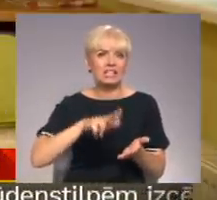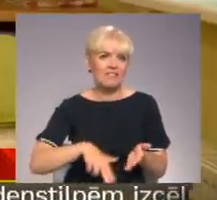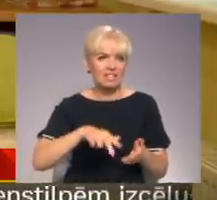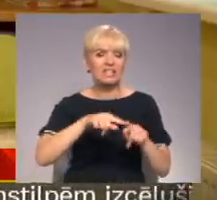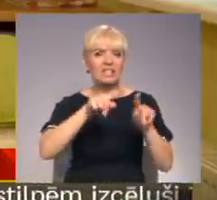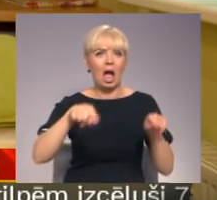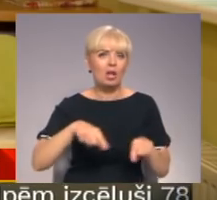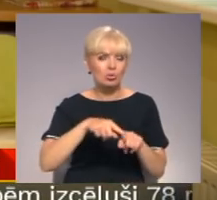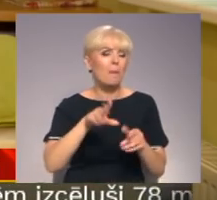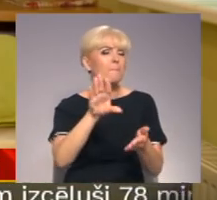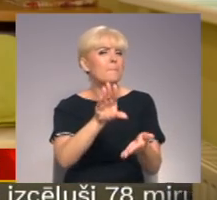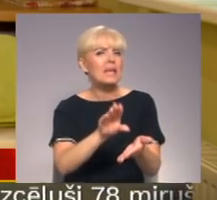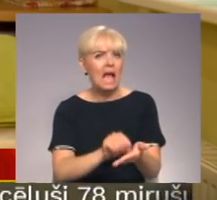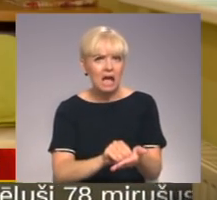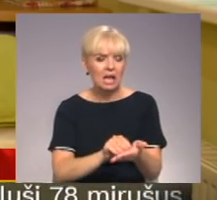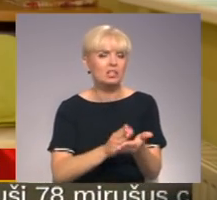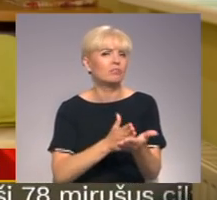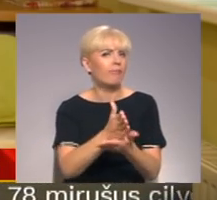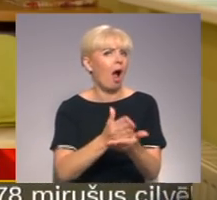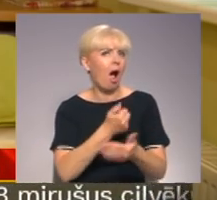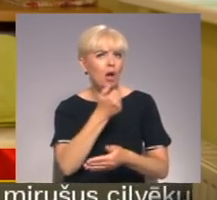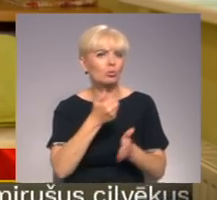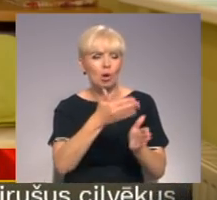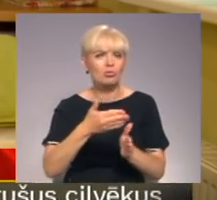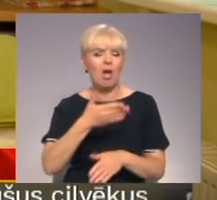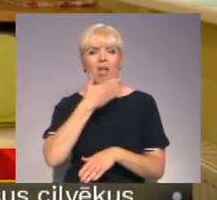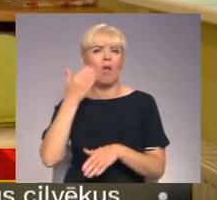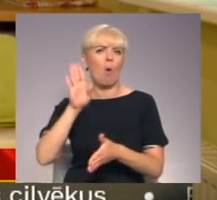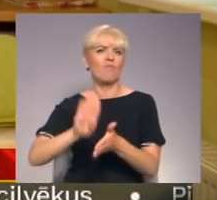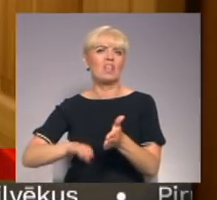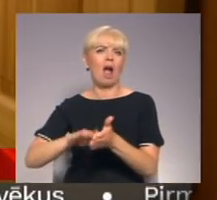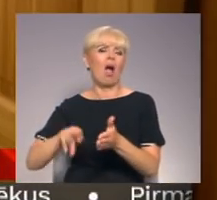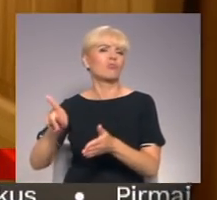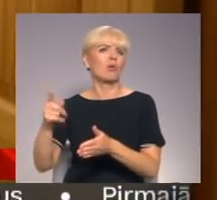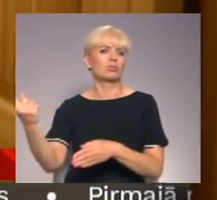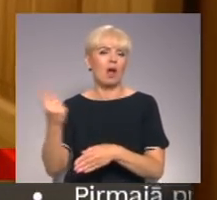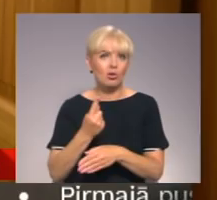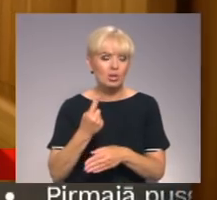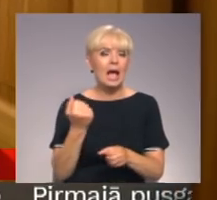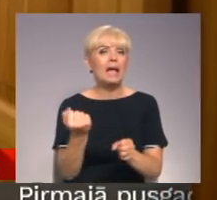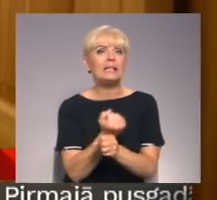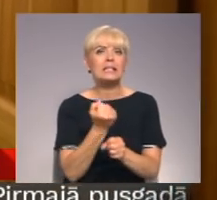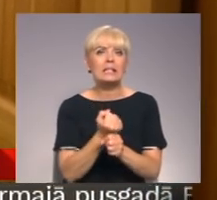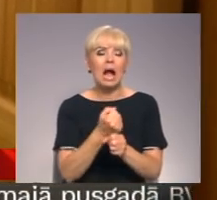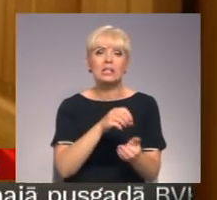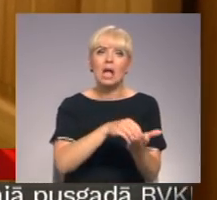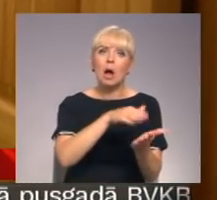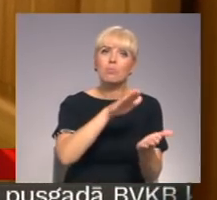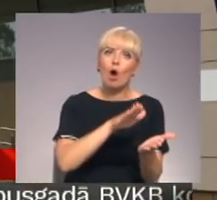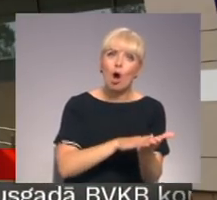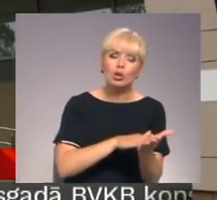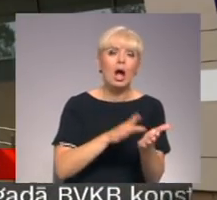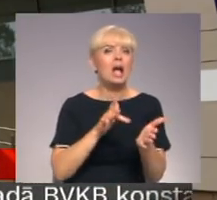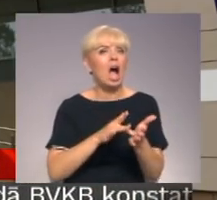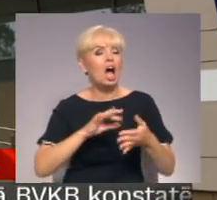darba pieredze. Tas nav vienkārši kaut kāds krumu dakters, kurš no kaut kurienes ir parādījies. Tāpat izstrādāts arī protokols pie kādiem